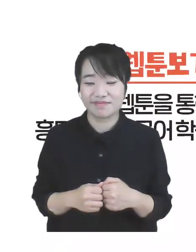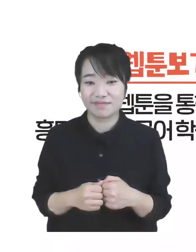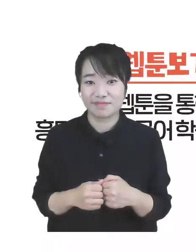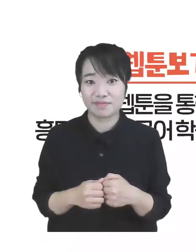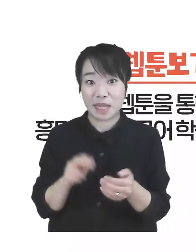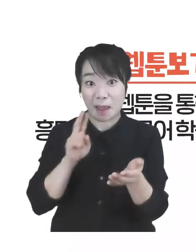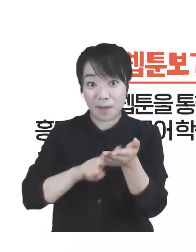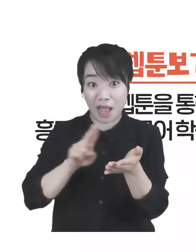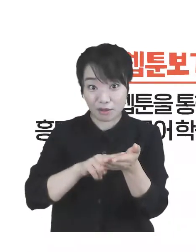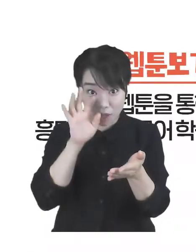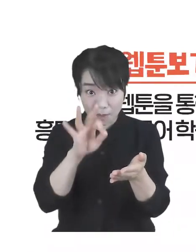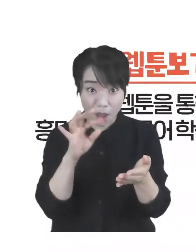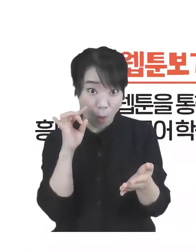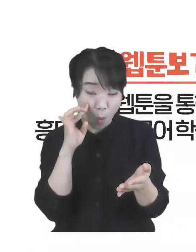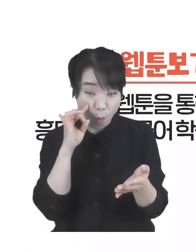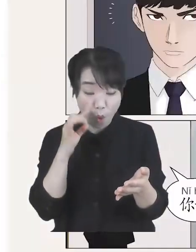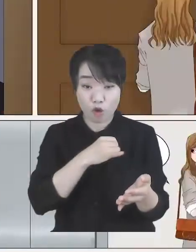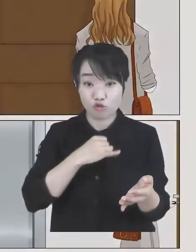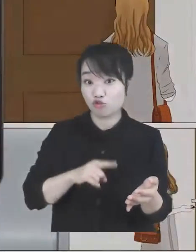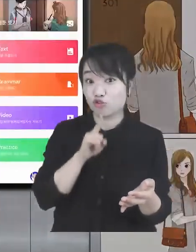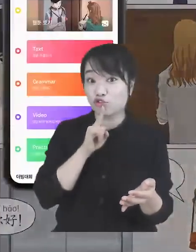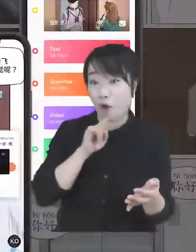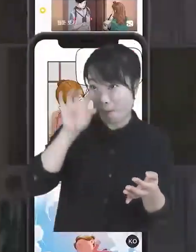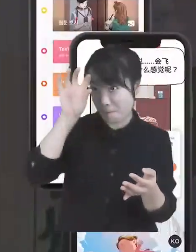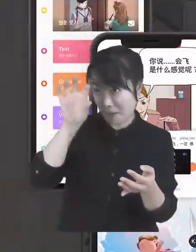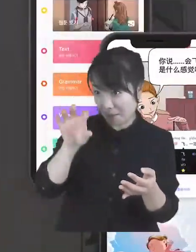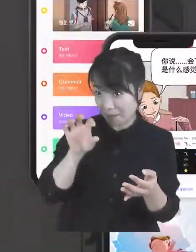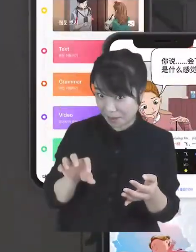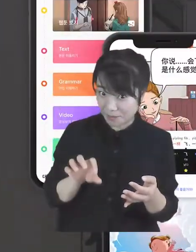웹툰보기 웹툰을 통한 흥미로운 중국어 학습.